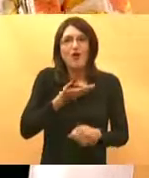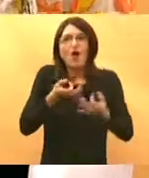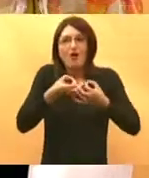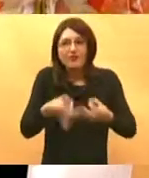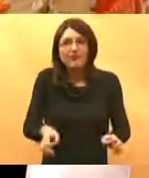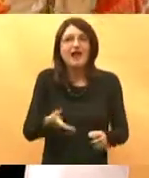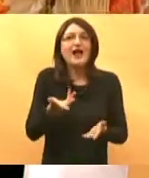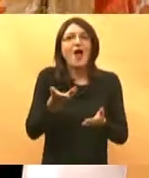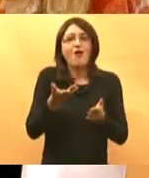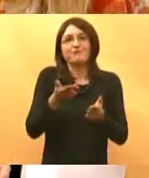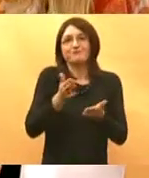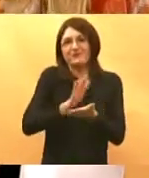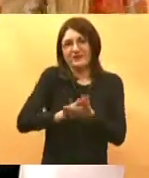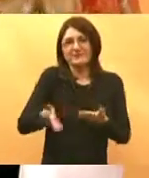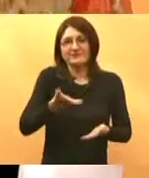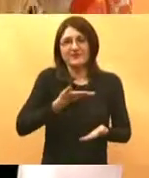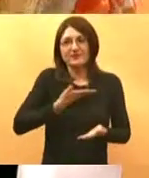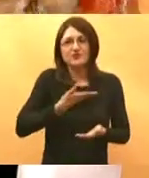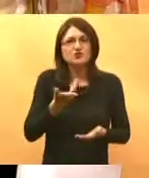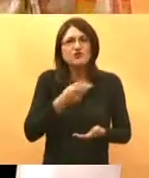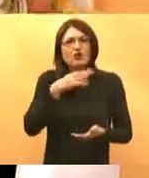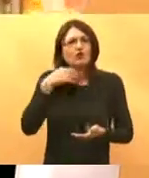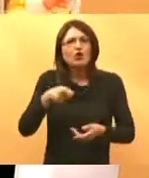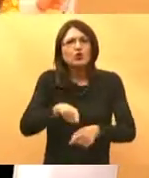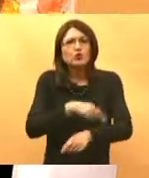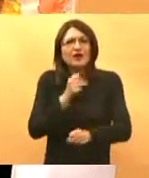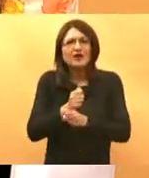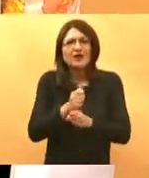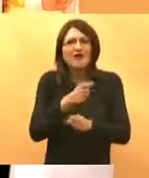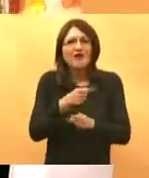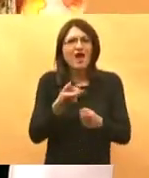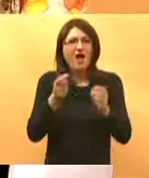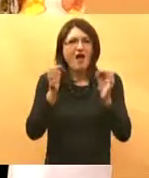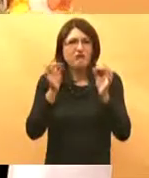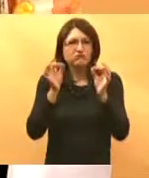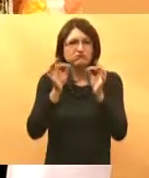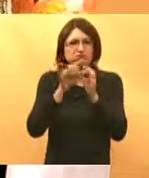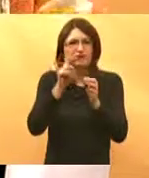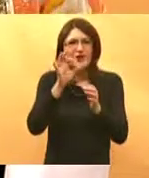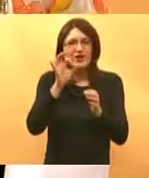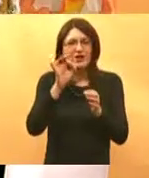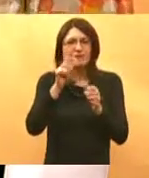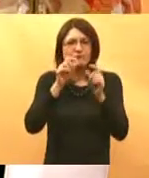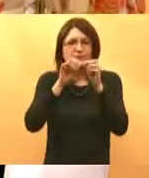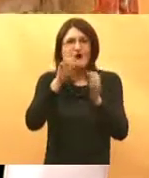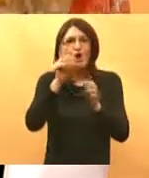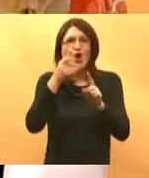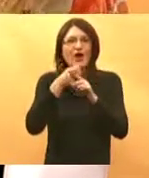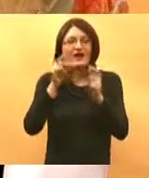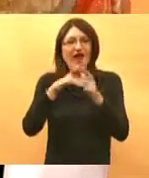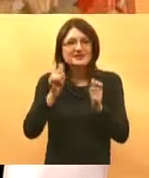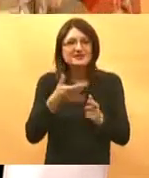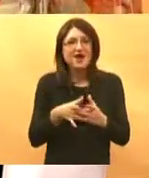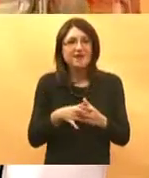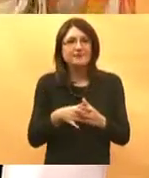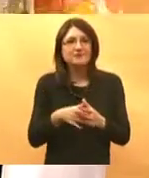birokracija tako sporo radi što je tome uzroki kako vi s tim uopće refundiranje tih ljekova koje vi propišete imate li